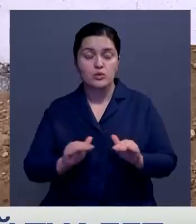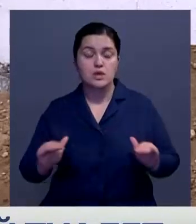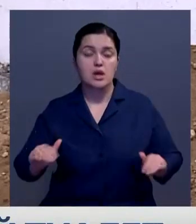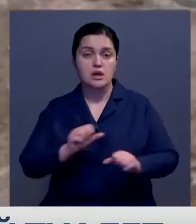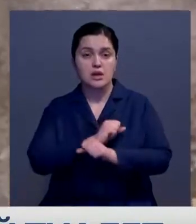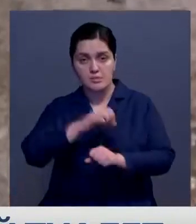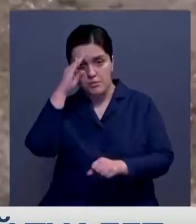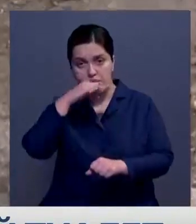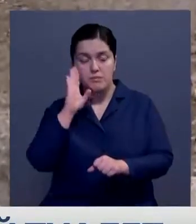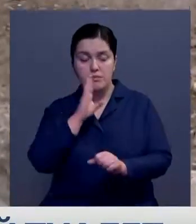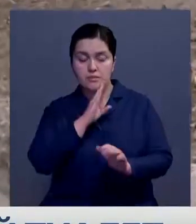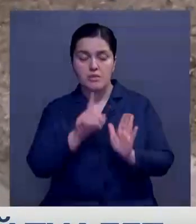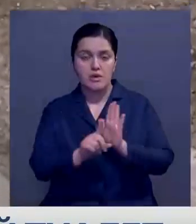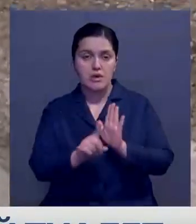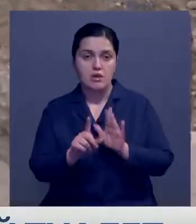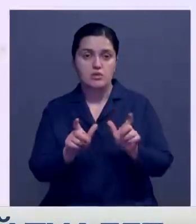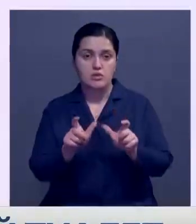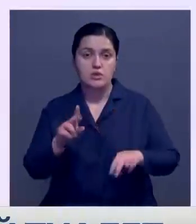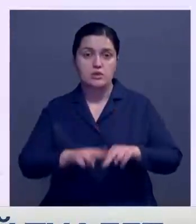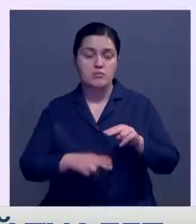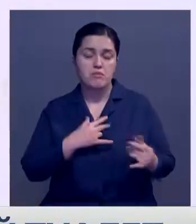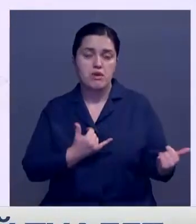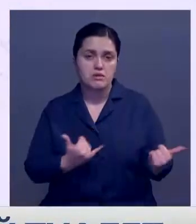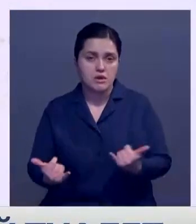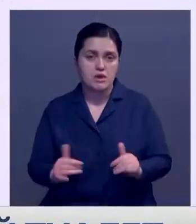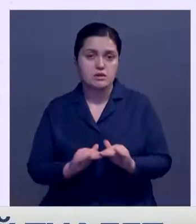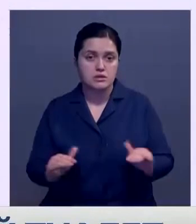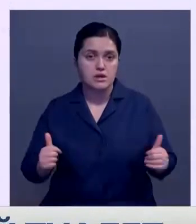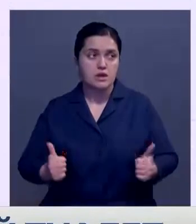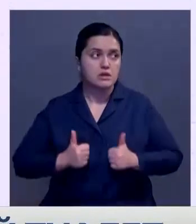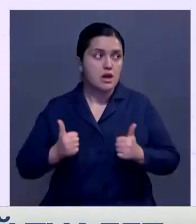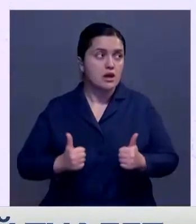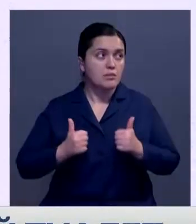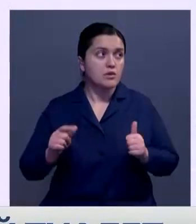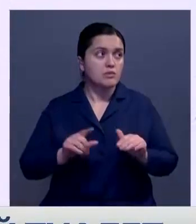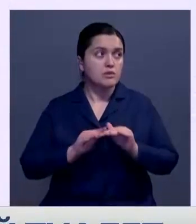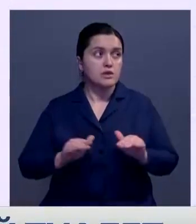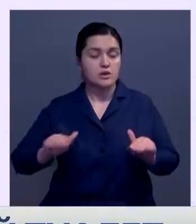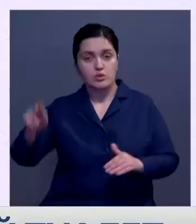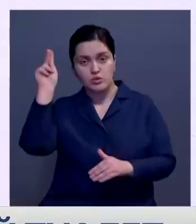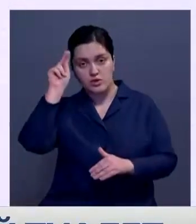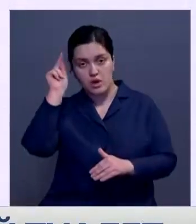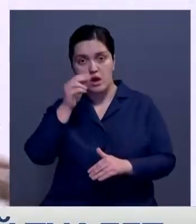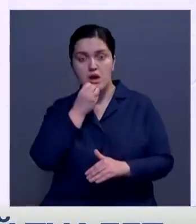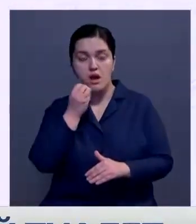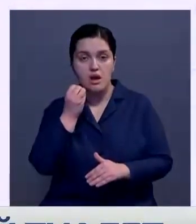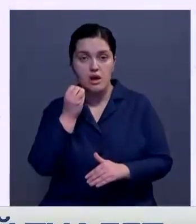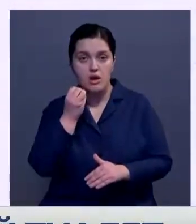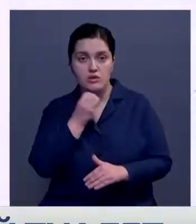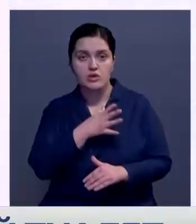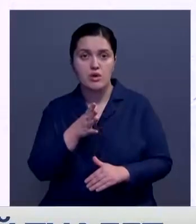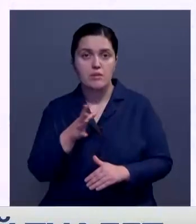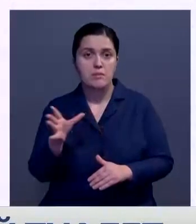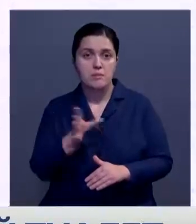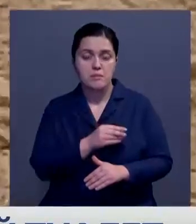родители пошли в школу. Ну, для детей стараемся, делаем, чтобы дети учились хорошо у нас. Было все